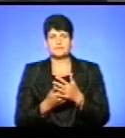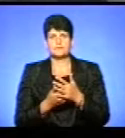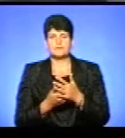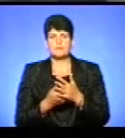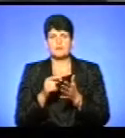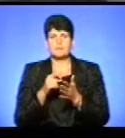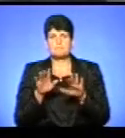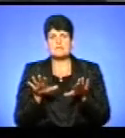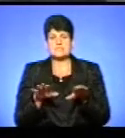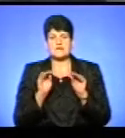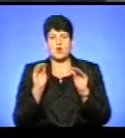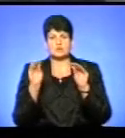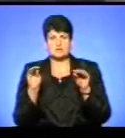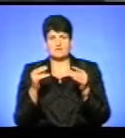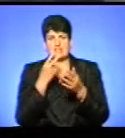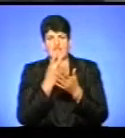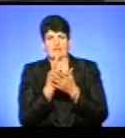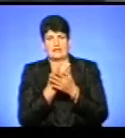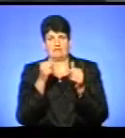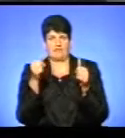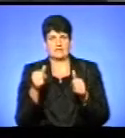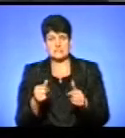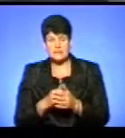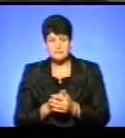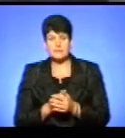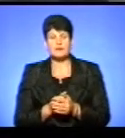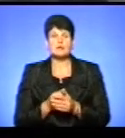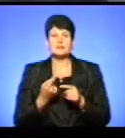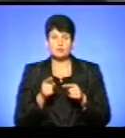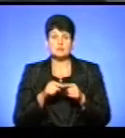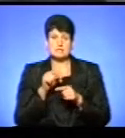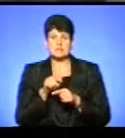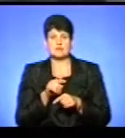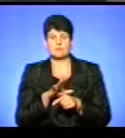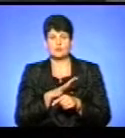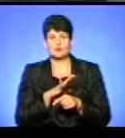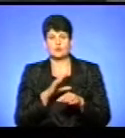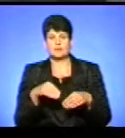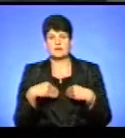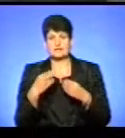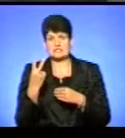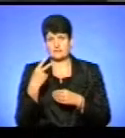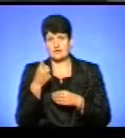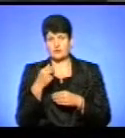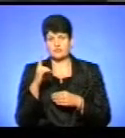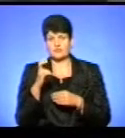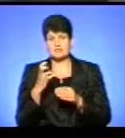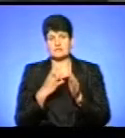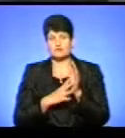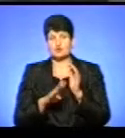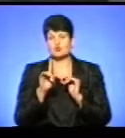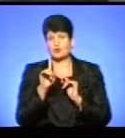місце розташування та вигляду вивіски. Так надано за два роки 290-го не